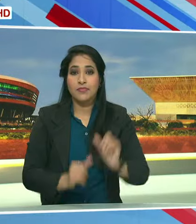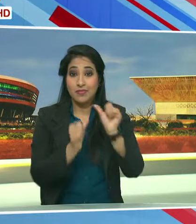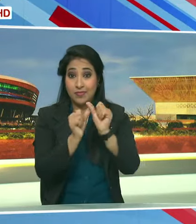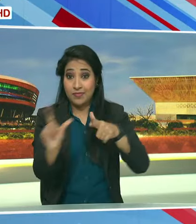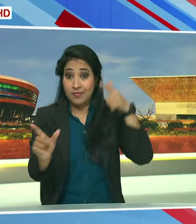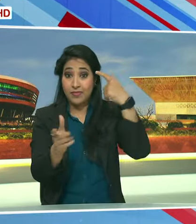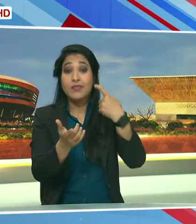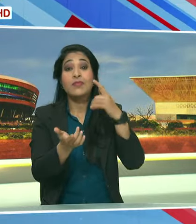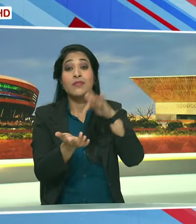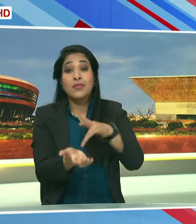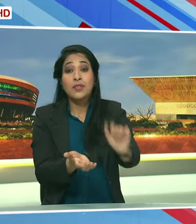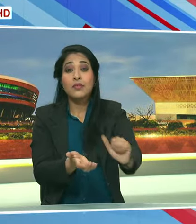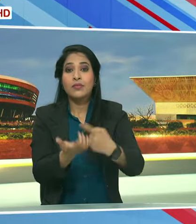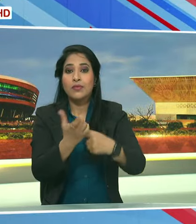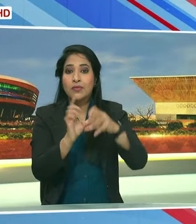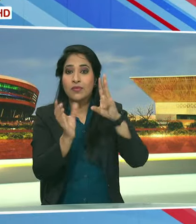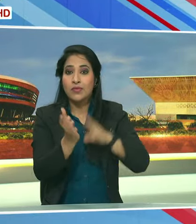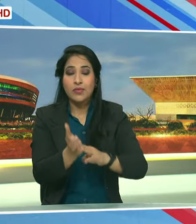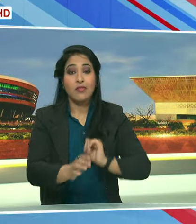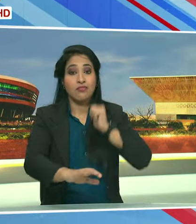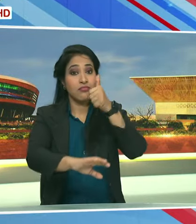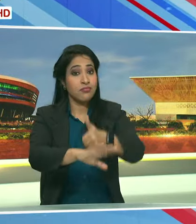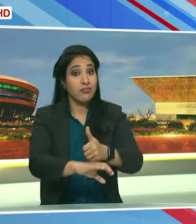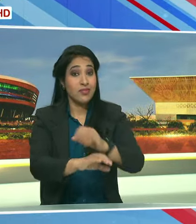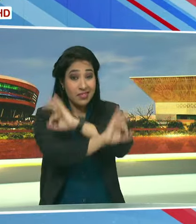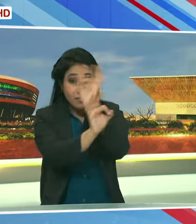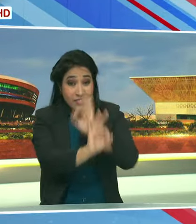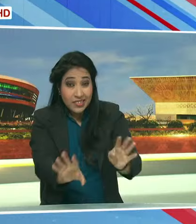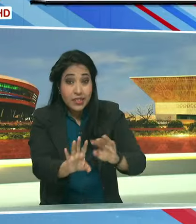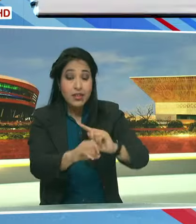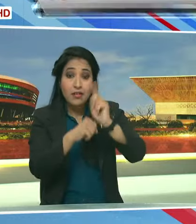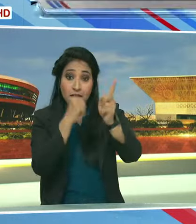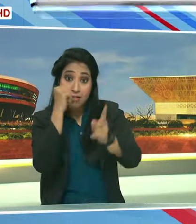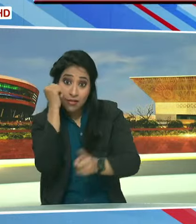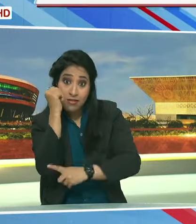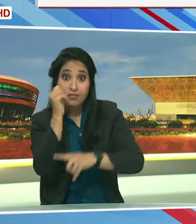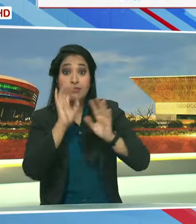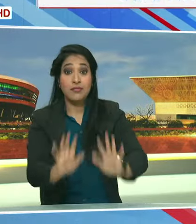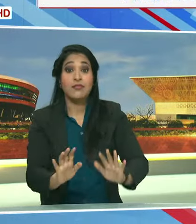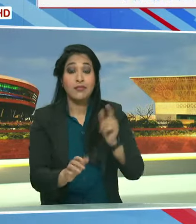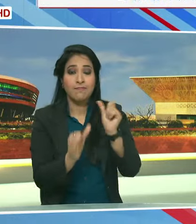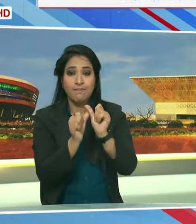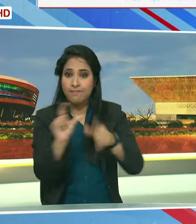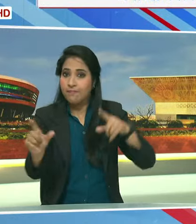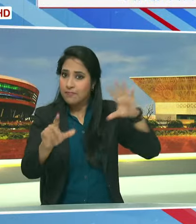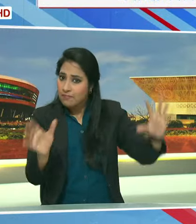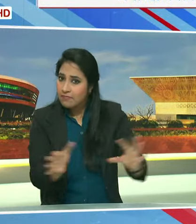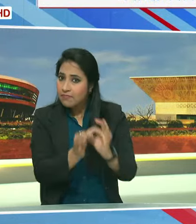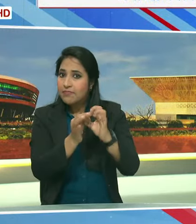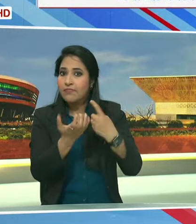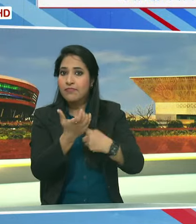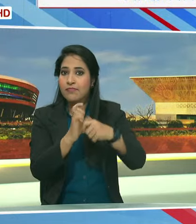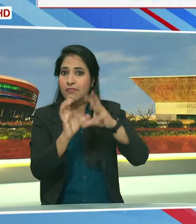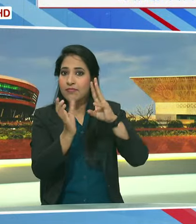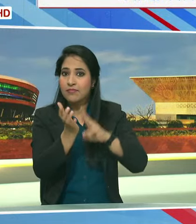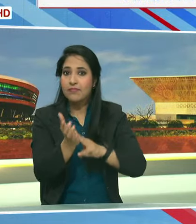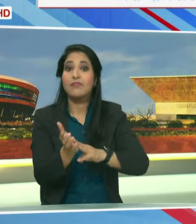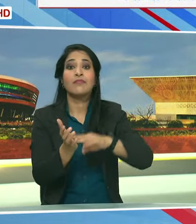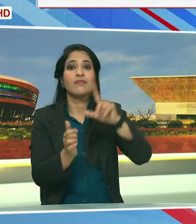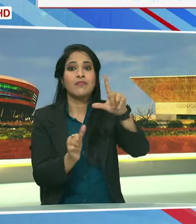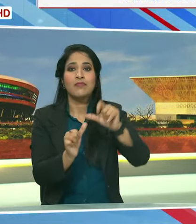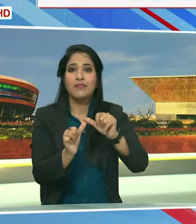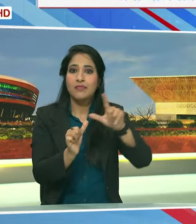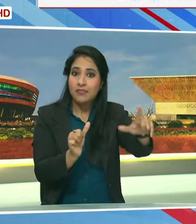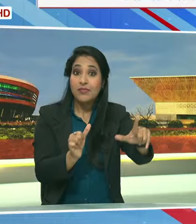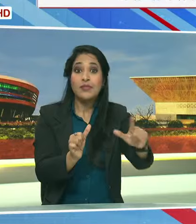आयोध्या में भगवान राम के प्रान प्रतिष्ठा की तैयारिया अंतिम दौर में है, इसी कड़ी में आयोध्या में राम लला